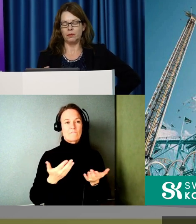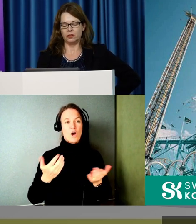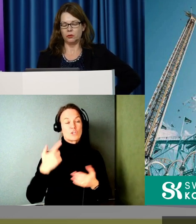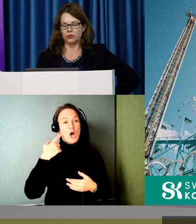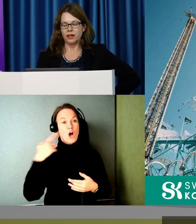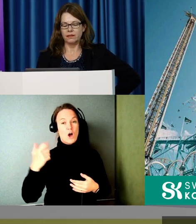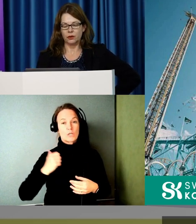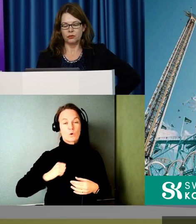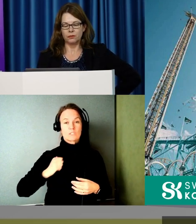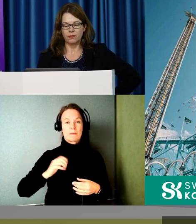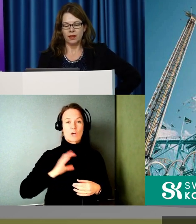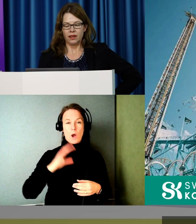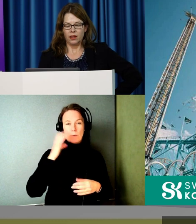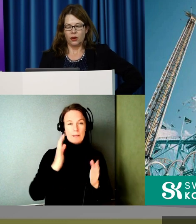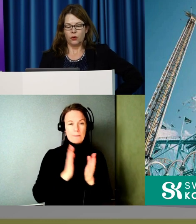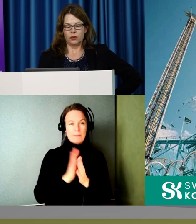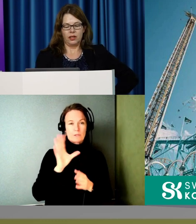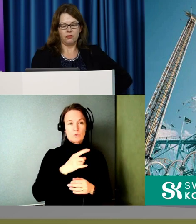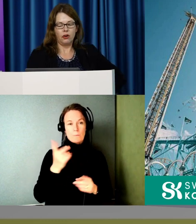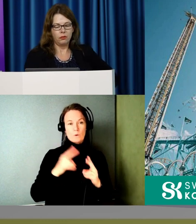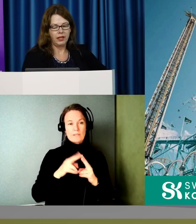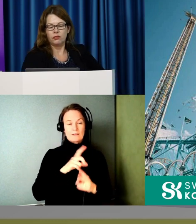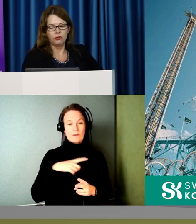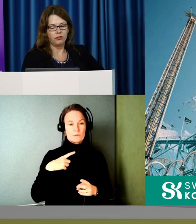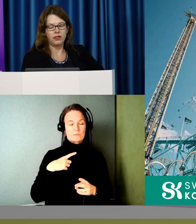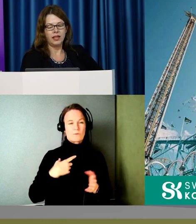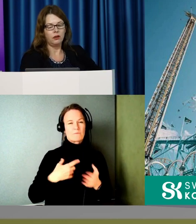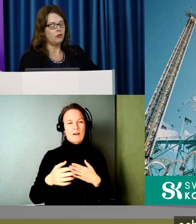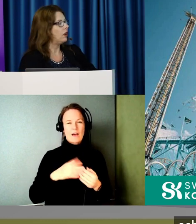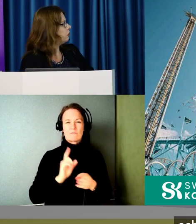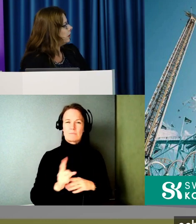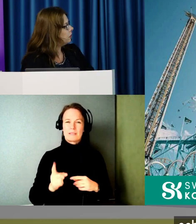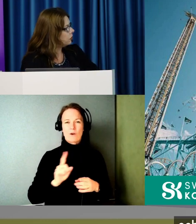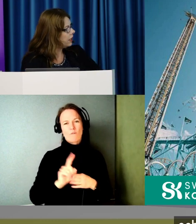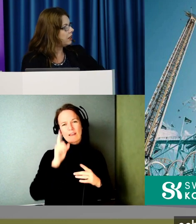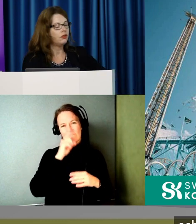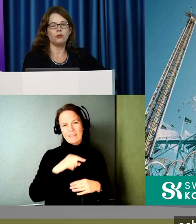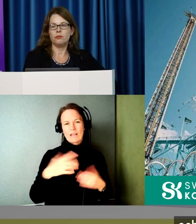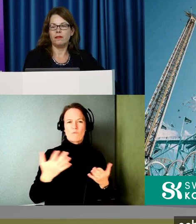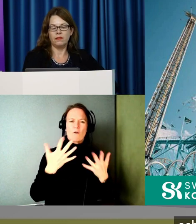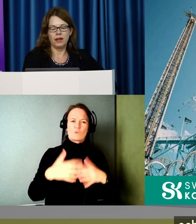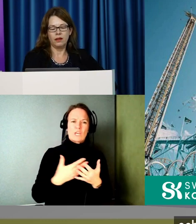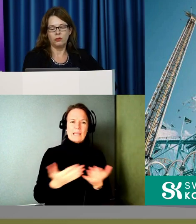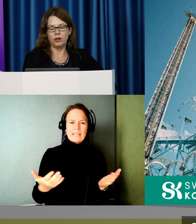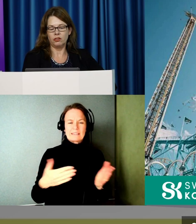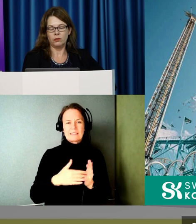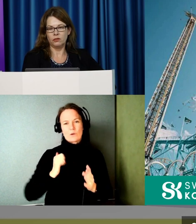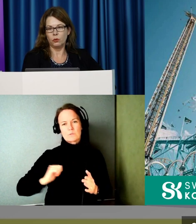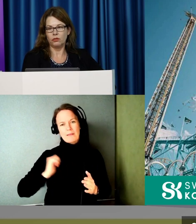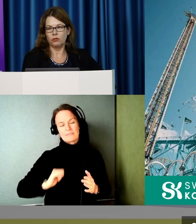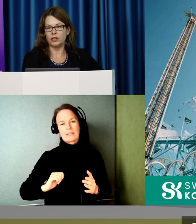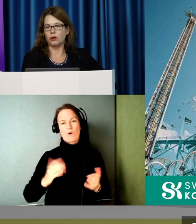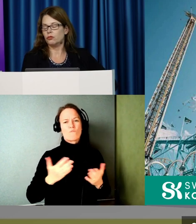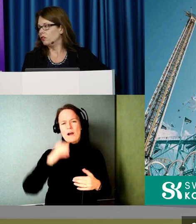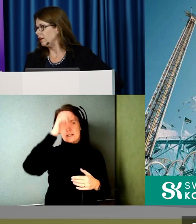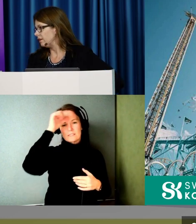har problem med som kontaktar oss? Och varför blir det så ofta fel och vad är det som inte fungerar för konsumenterna och vad är det som är